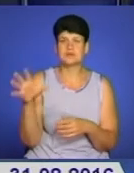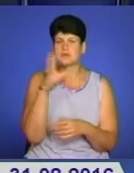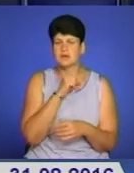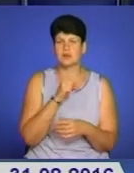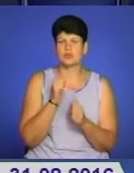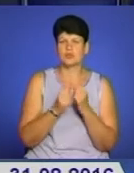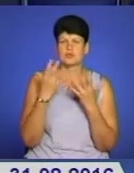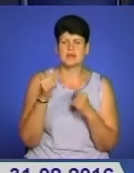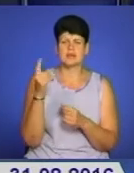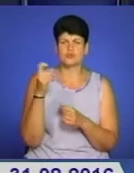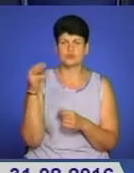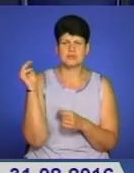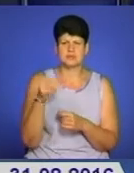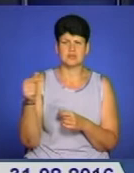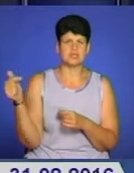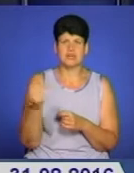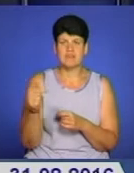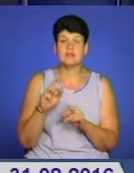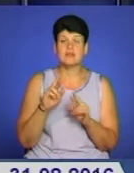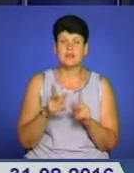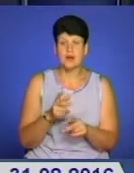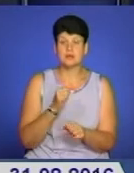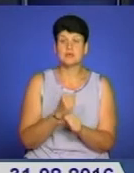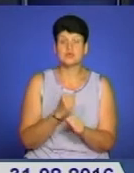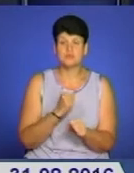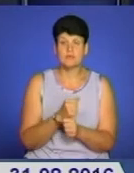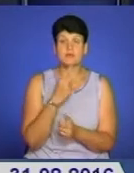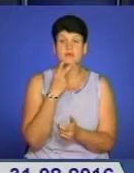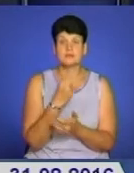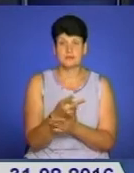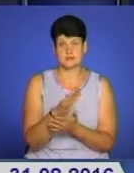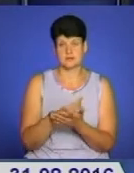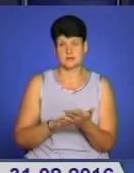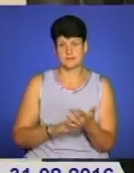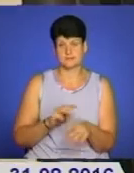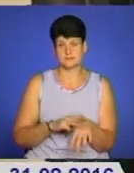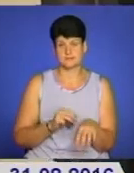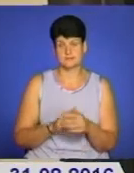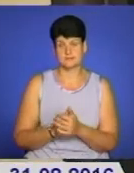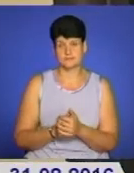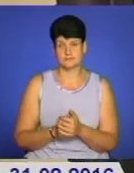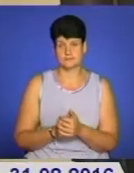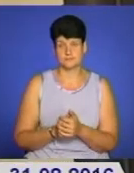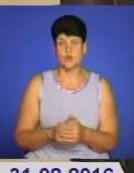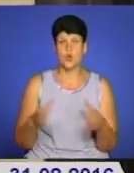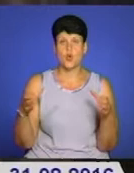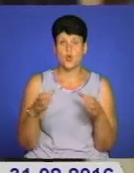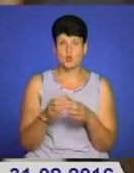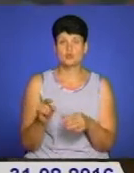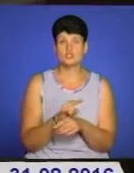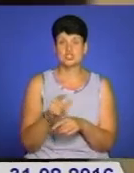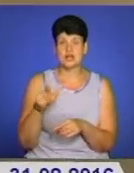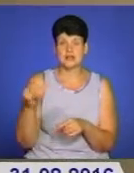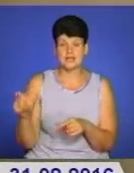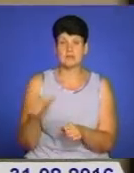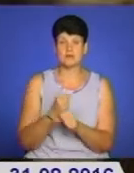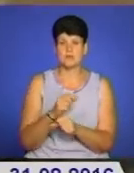тисяч гривень. Як діяла відпрацьована злочинна система, дивимось у сюжеті правоохоронців. Групу шахраїв, яка діяла по